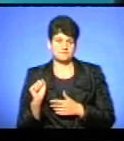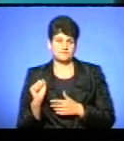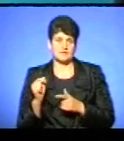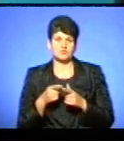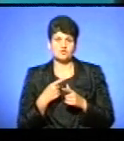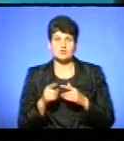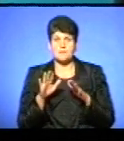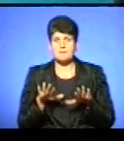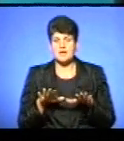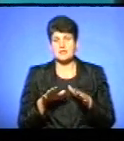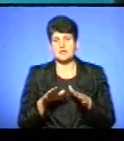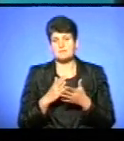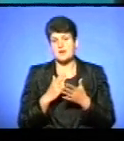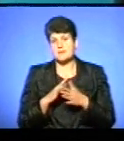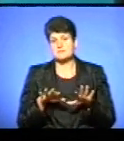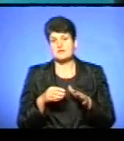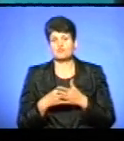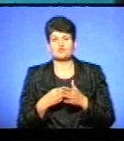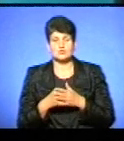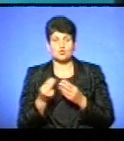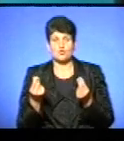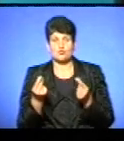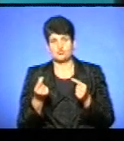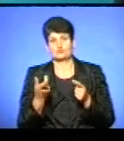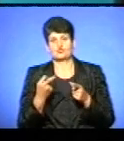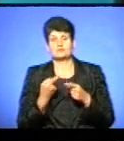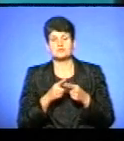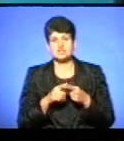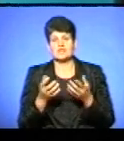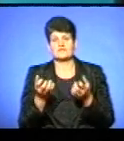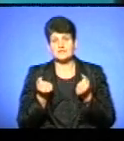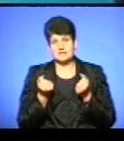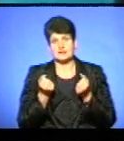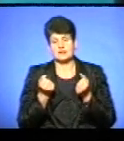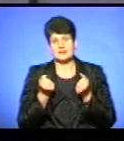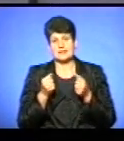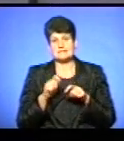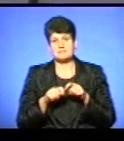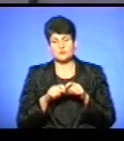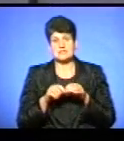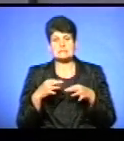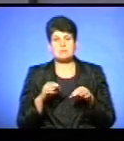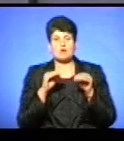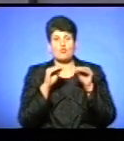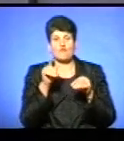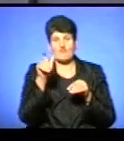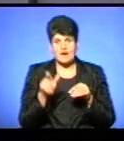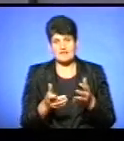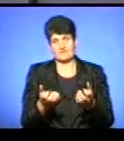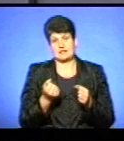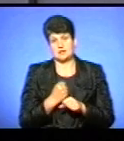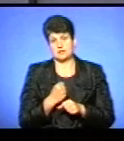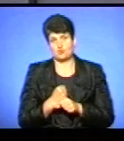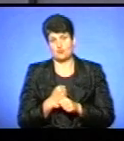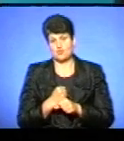місцевий бюджет, гроші, щоб інспектора з патрулювання ще взяти на роботу, з паркування взяти на роботу, чи в районному